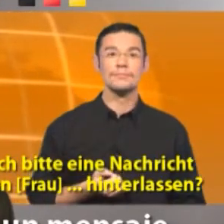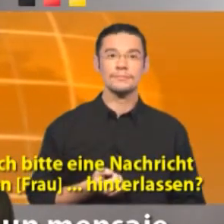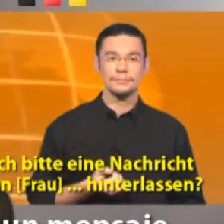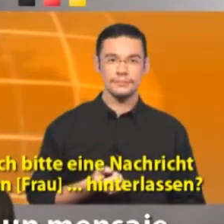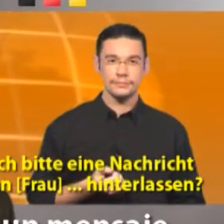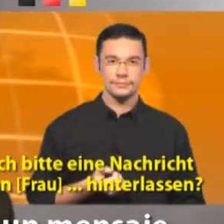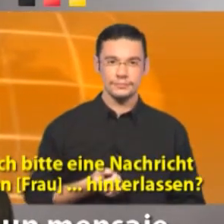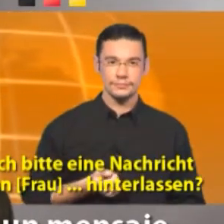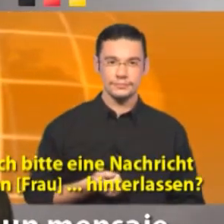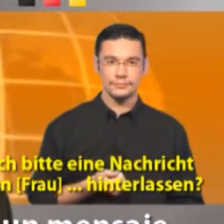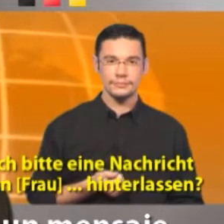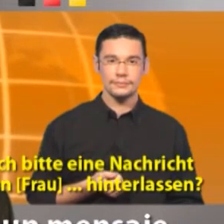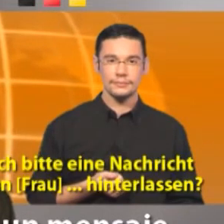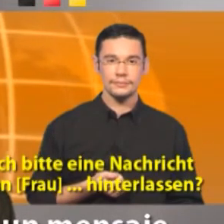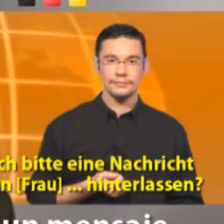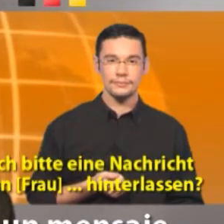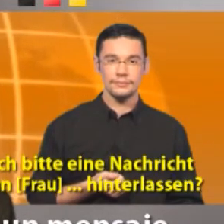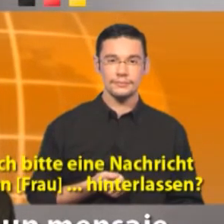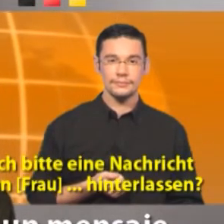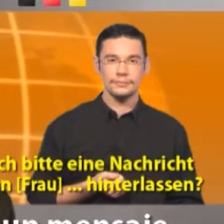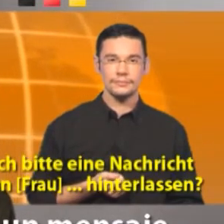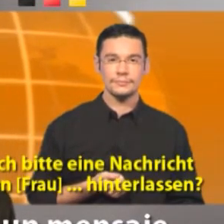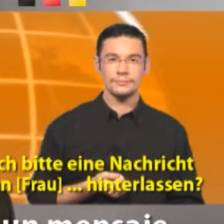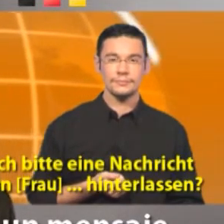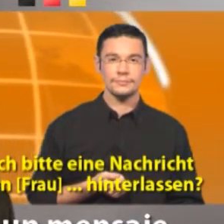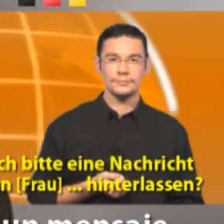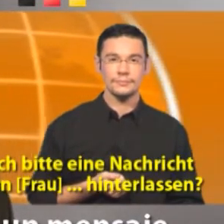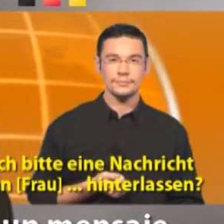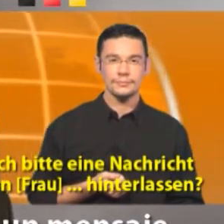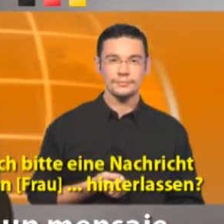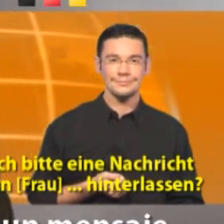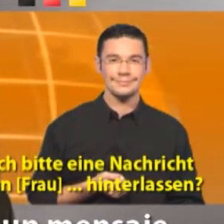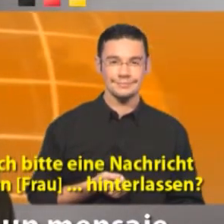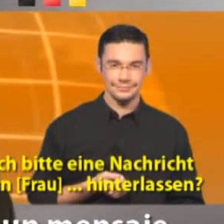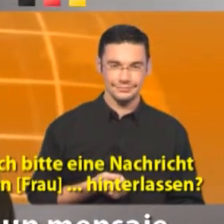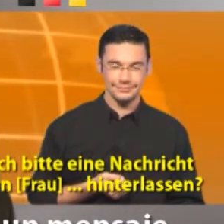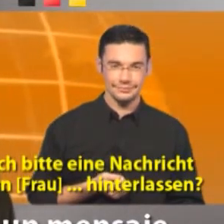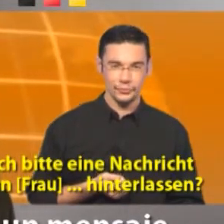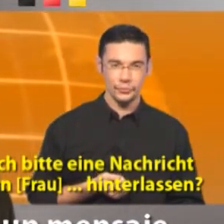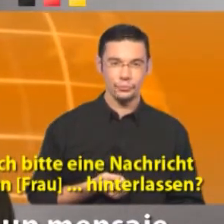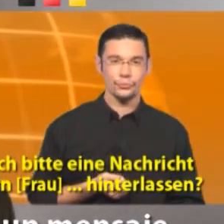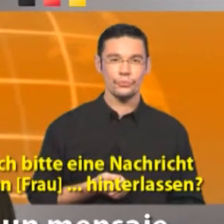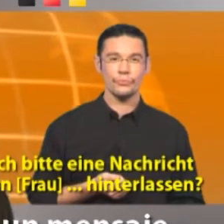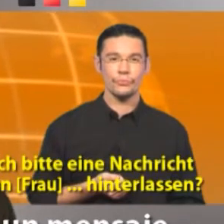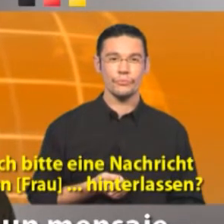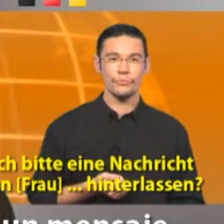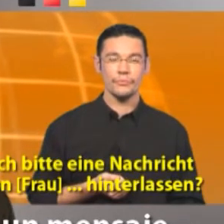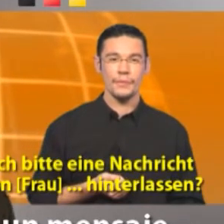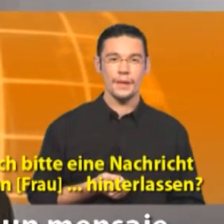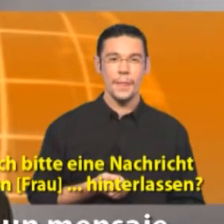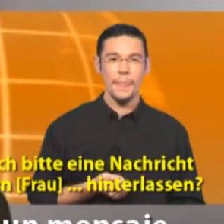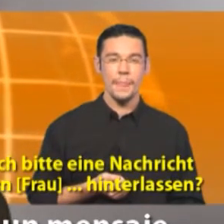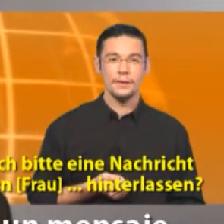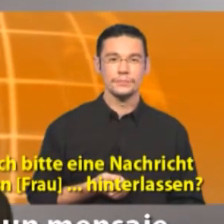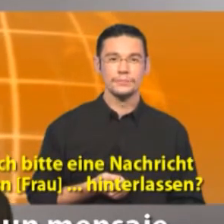Podría dejar un mensaje? Podría dejar un mensaje?